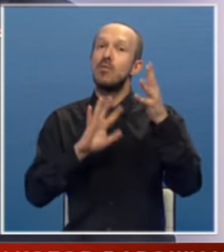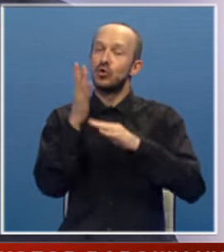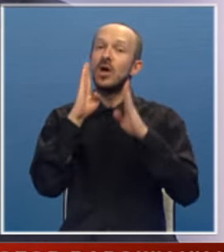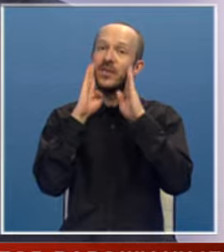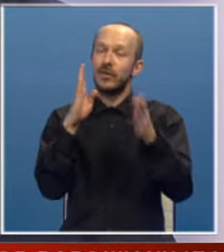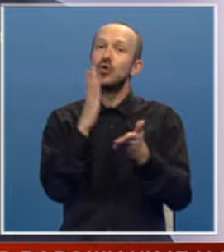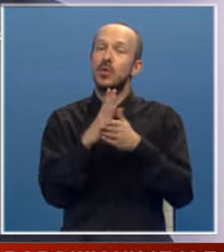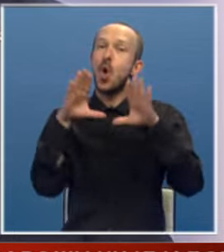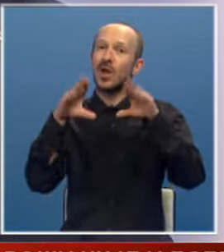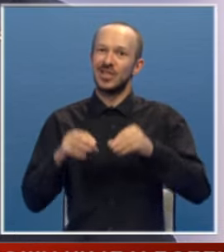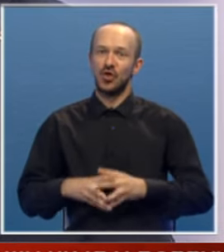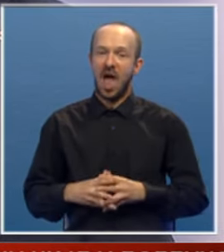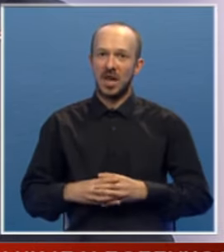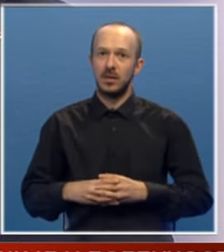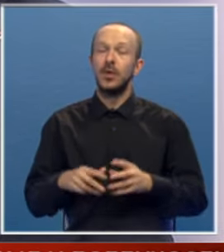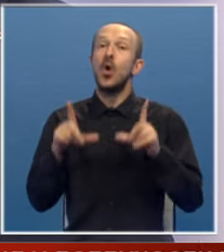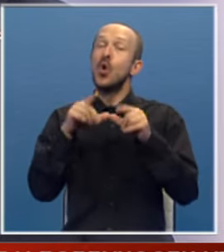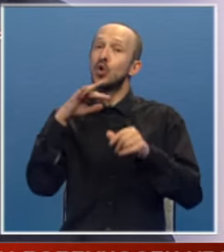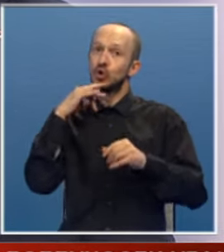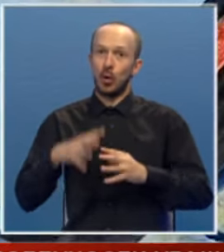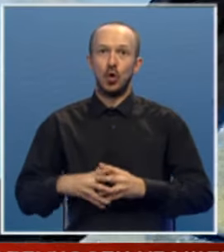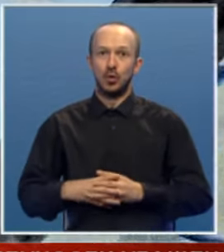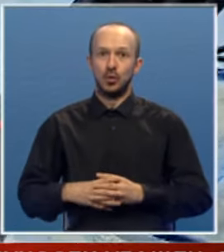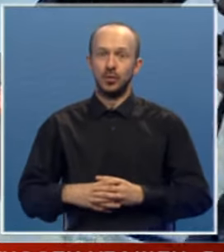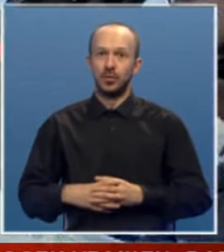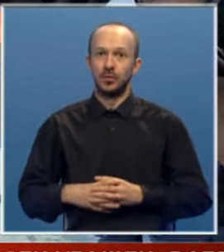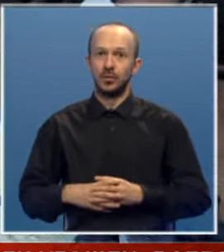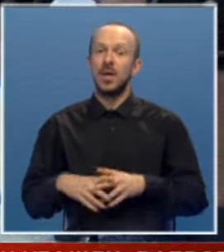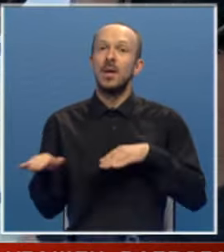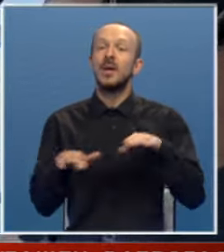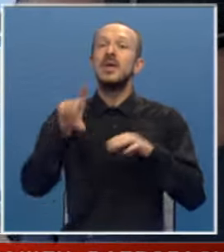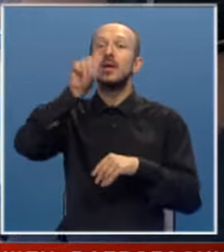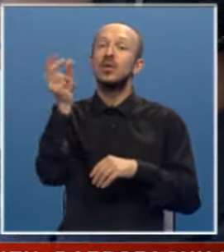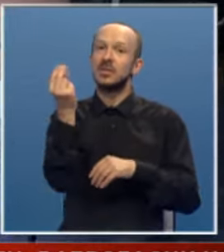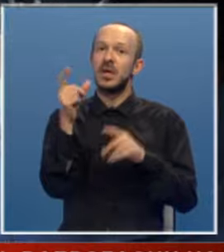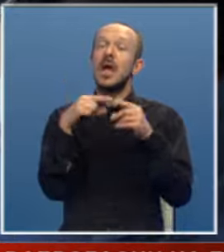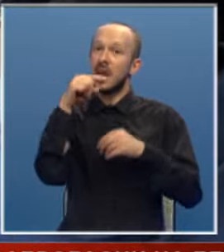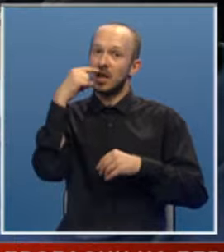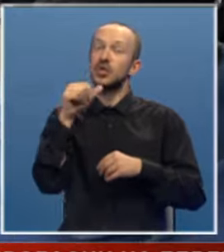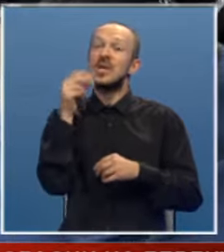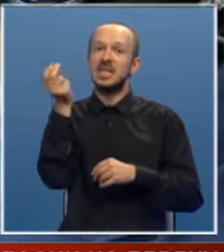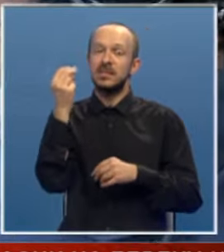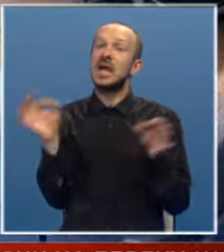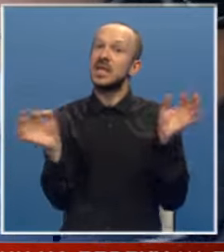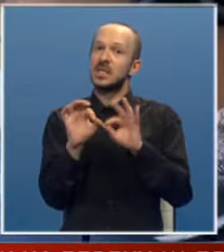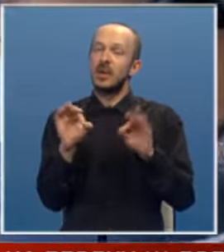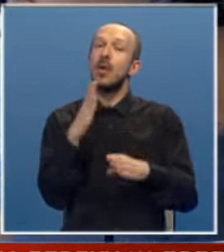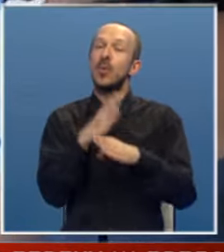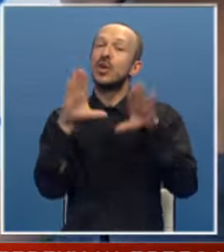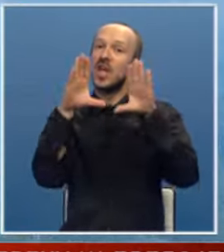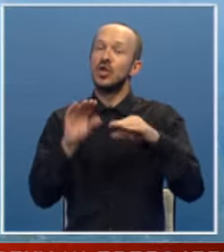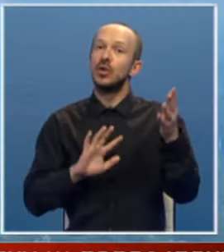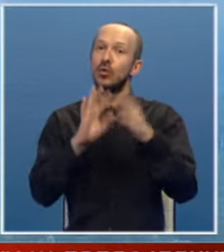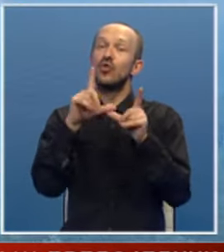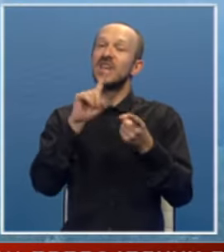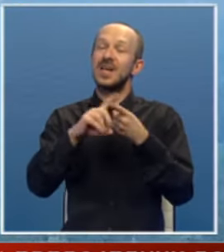vjerovatno bio lokalizovan i u subotu. Premijer Republike Srpske naglasio je da je Srpska spremna da pomogne u gašenju